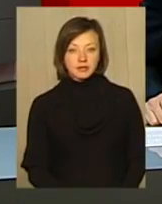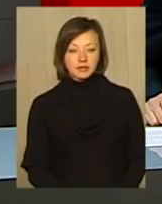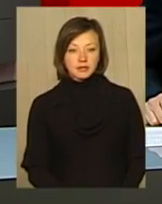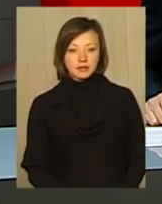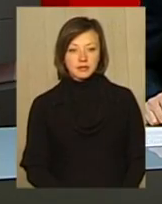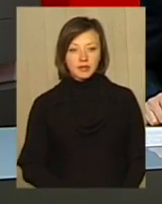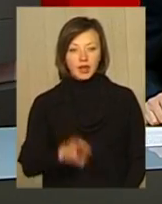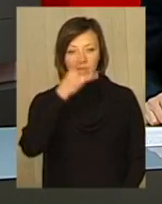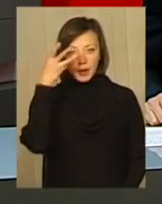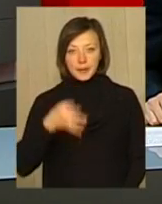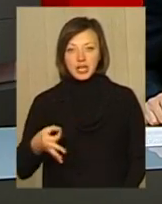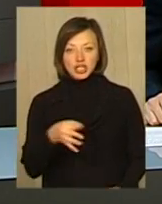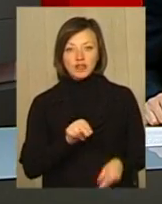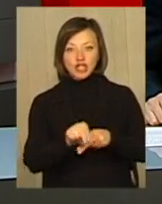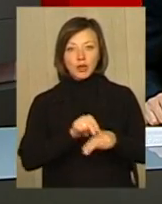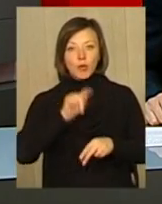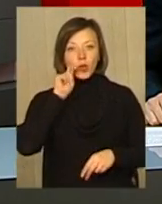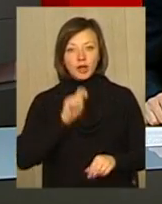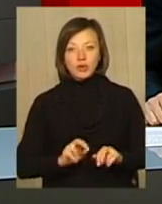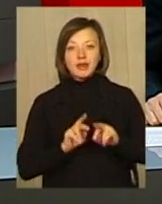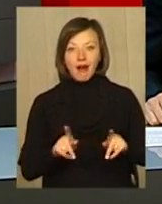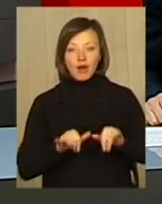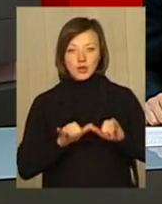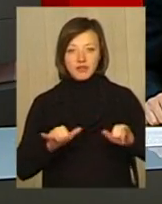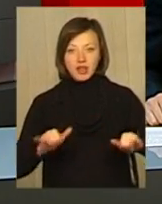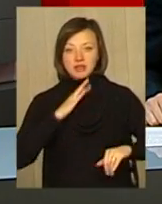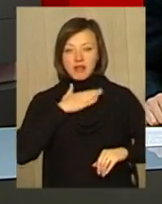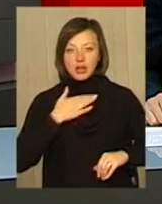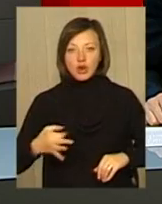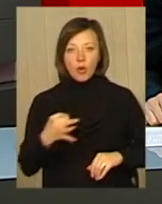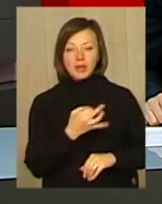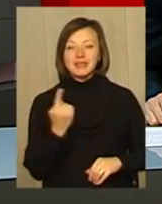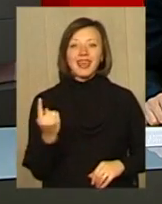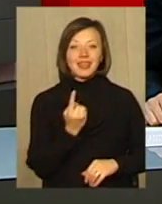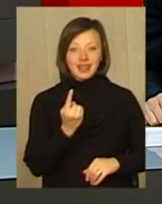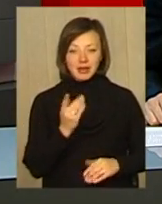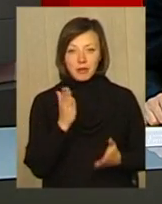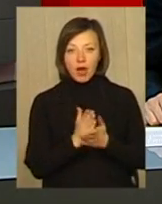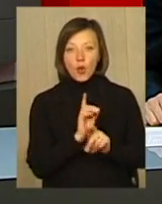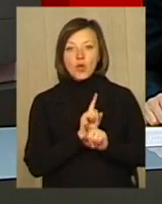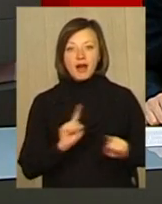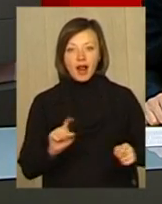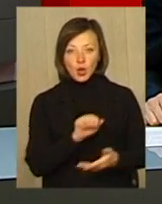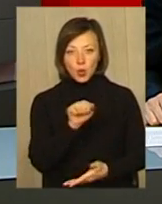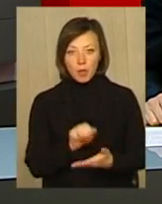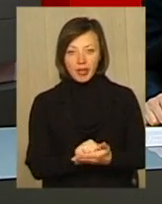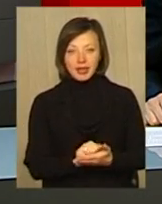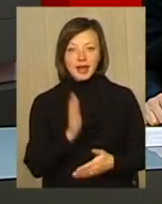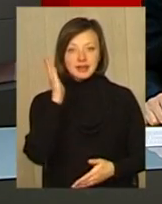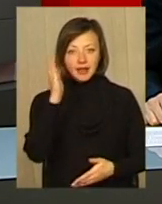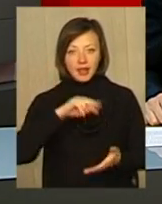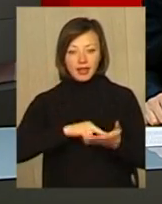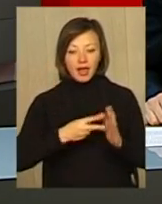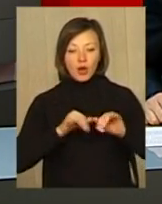Хмельниччина вчитиме Україну, як розвиватися. Наша область єдина в державі має унікальний документ – стратегію